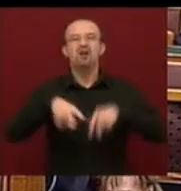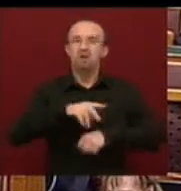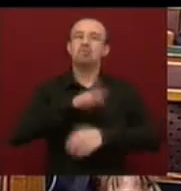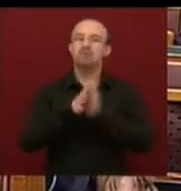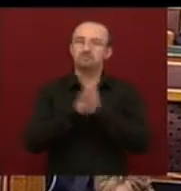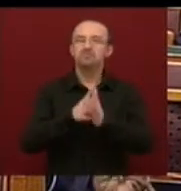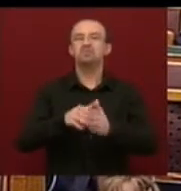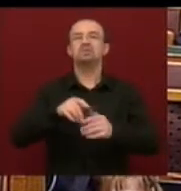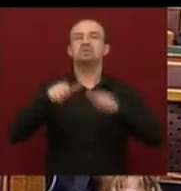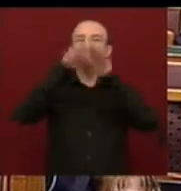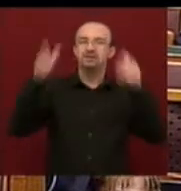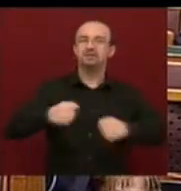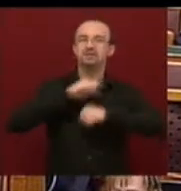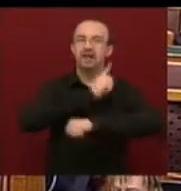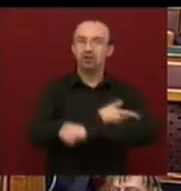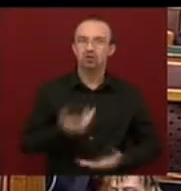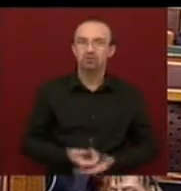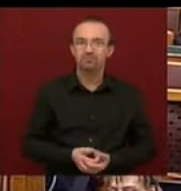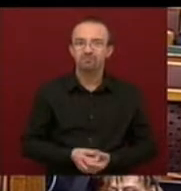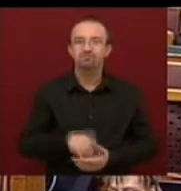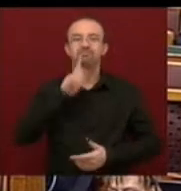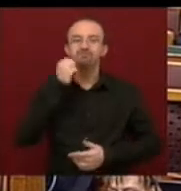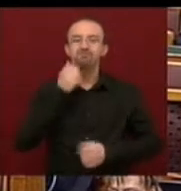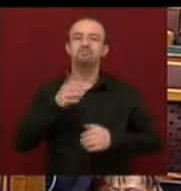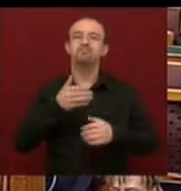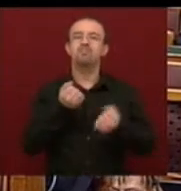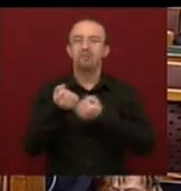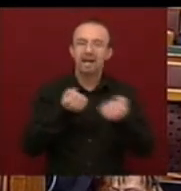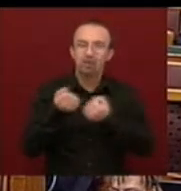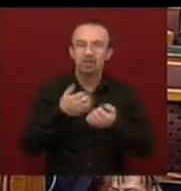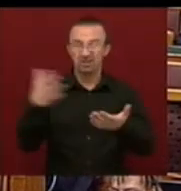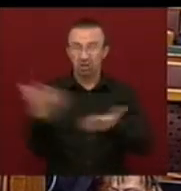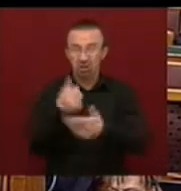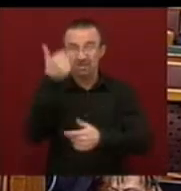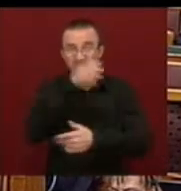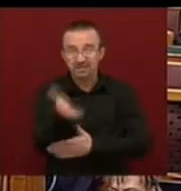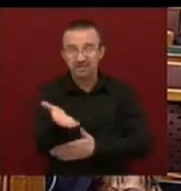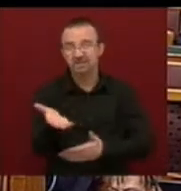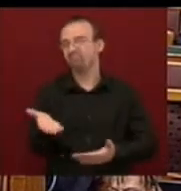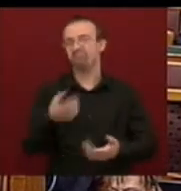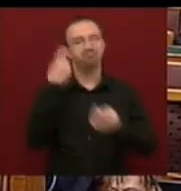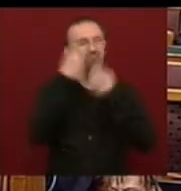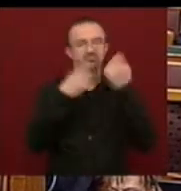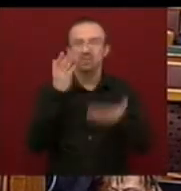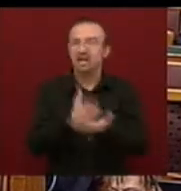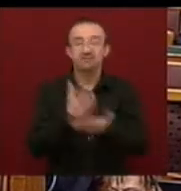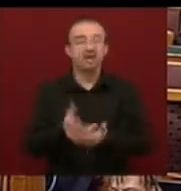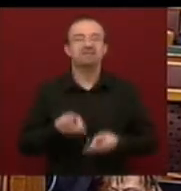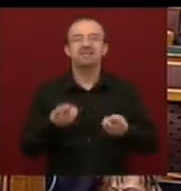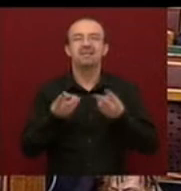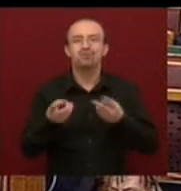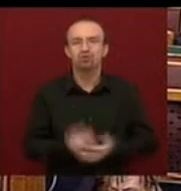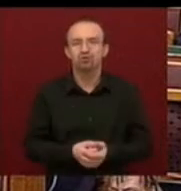a támasztékok a Magyarországgyűlésben. És azt az IMF megállapodást, amiről ön beszélt győzelemnek nevezni, azt gondolom, hogy már szinte a cinizmusnak és a